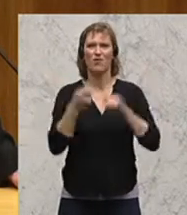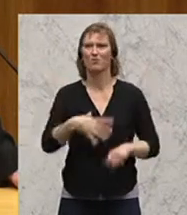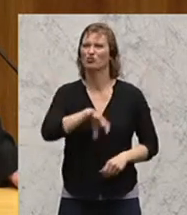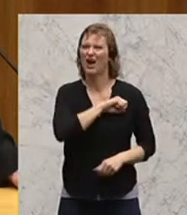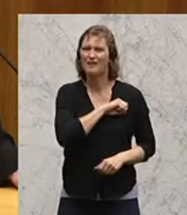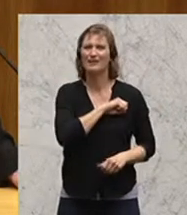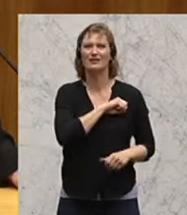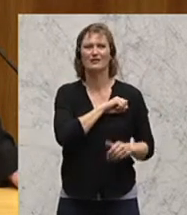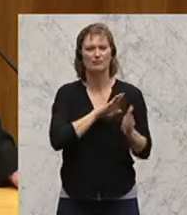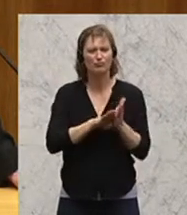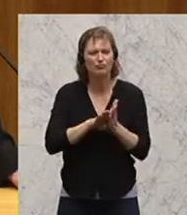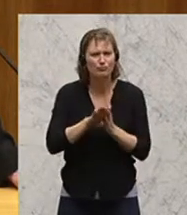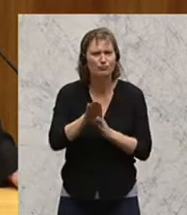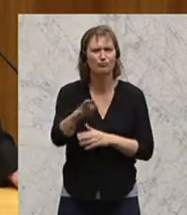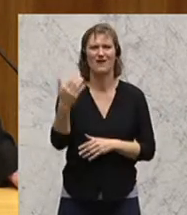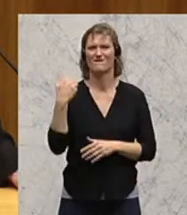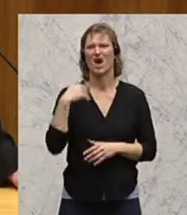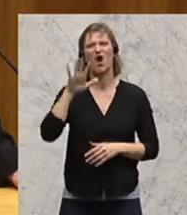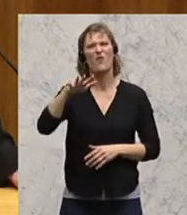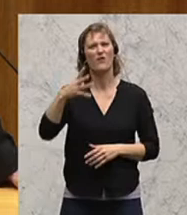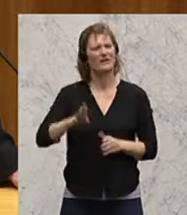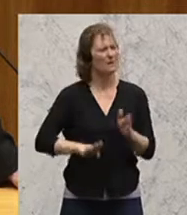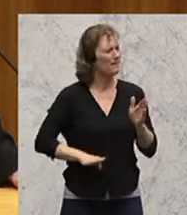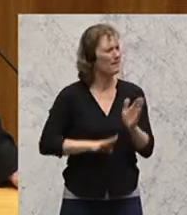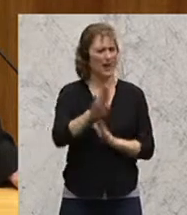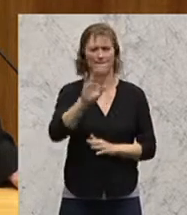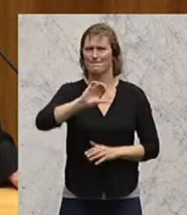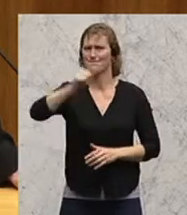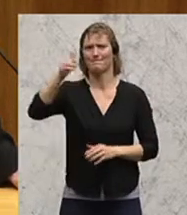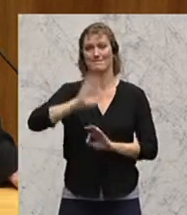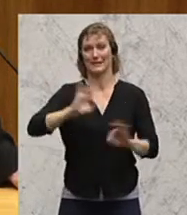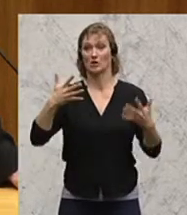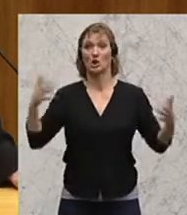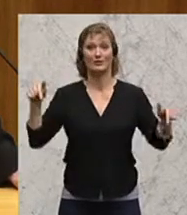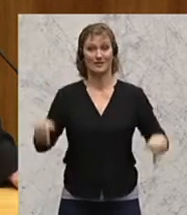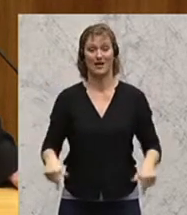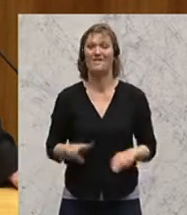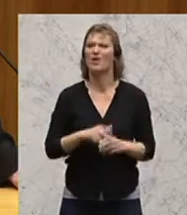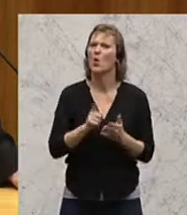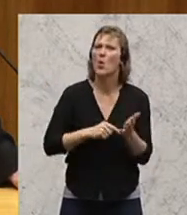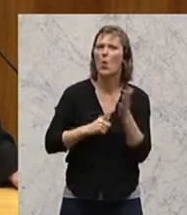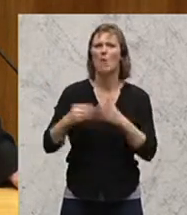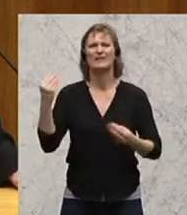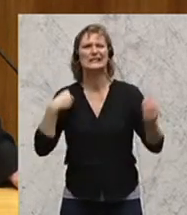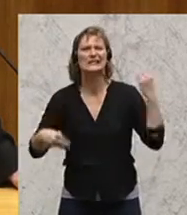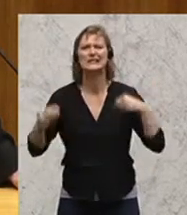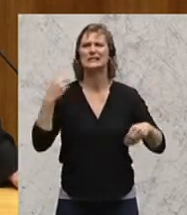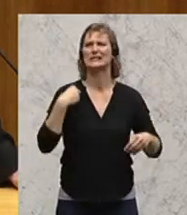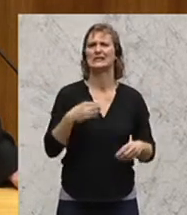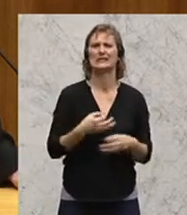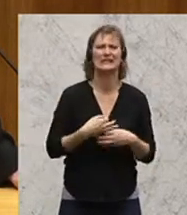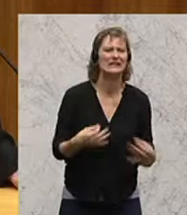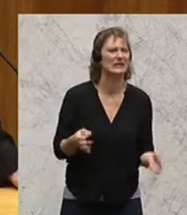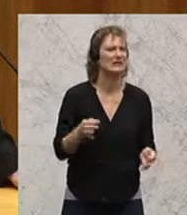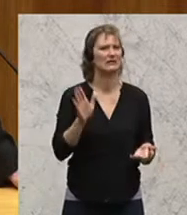Demokratie seit 1945. Und wenn uns sonst oft vieles nicht oder